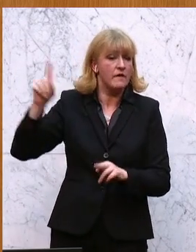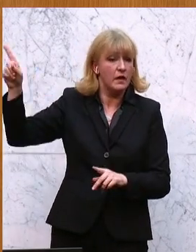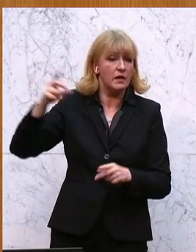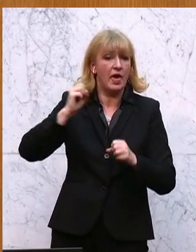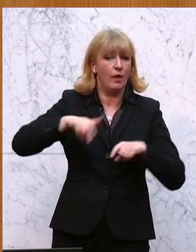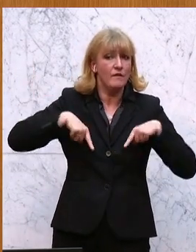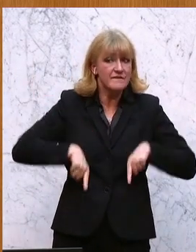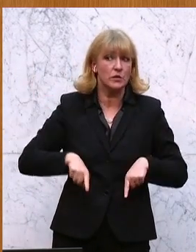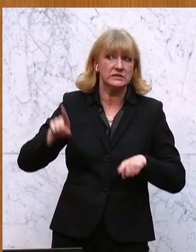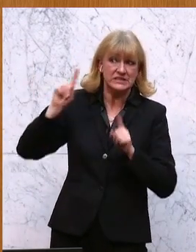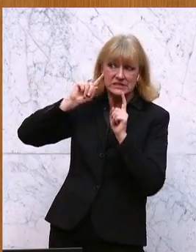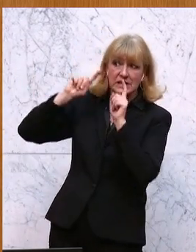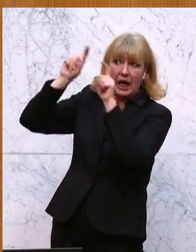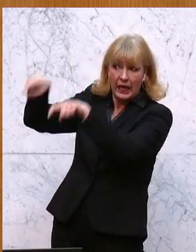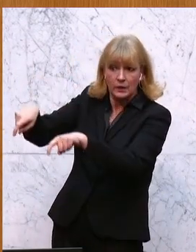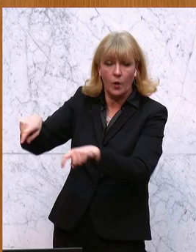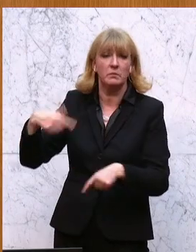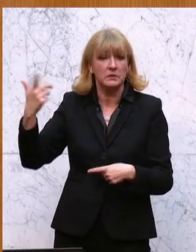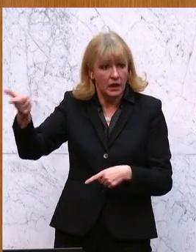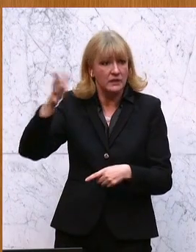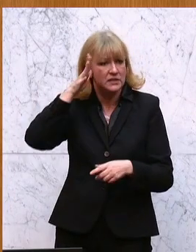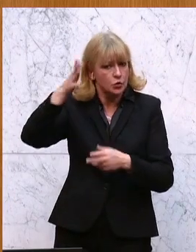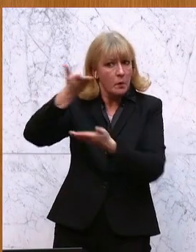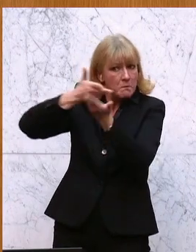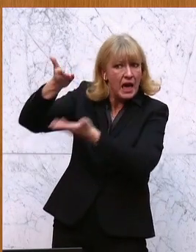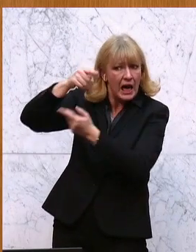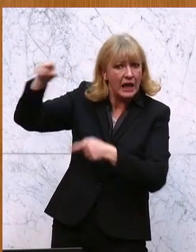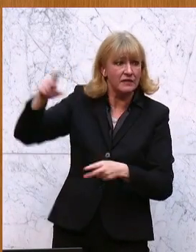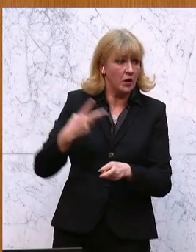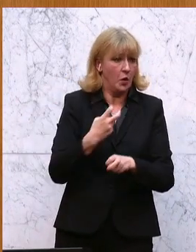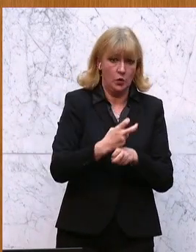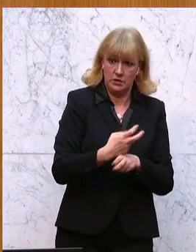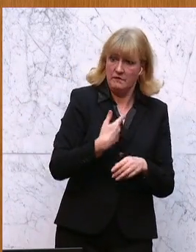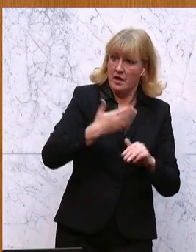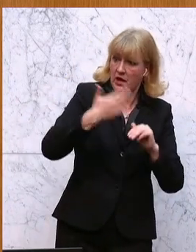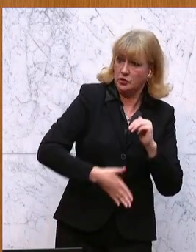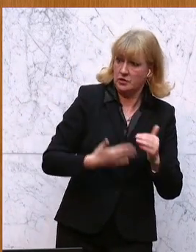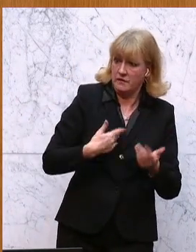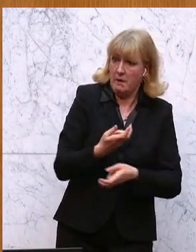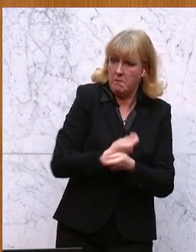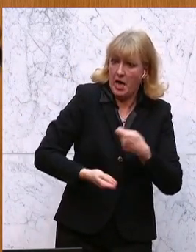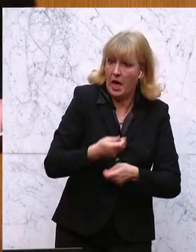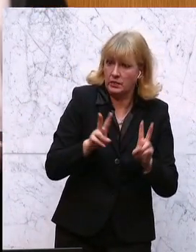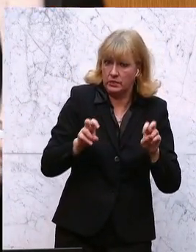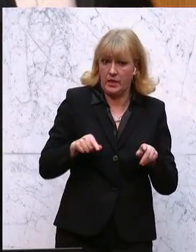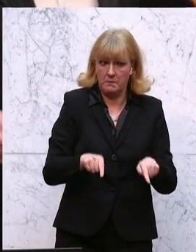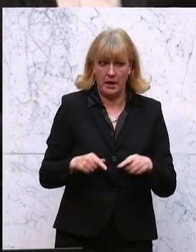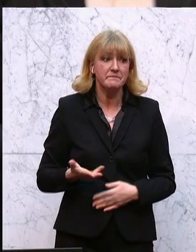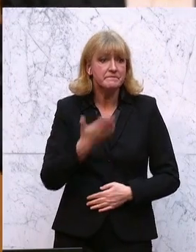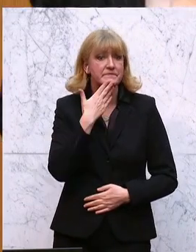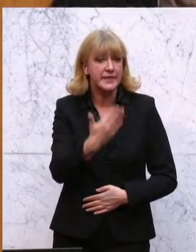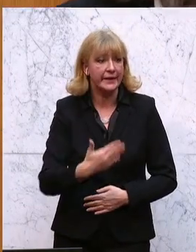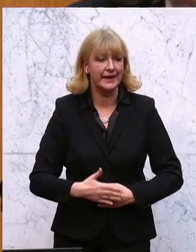auch wieder landet und in Zukunft auch wieder behandelt wird, nachdem es Österreich als letzter Saison behandelt hat. Danke. Beifall bei der CDU 901